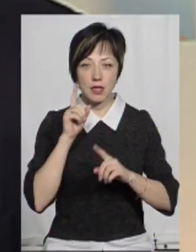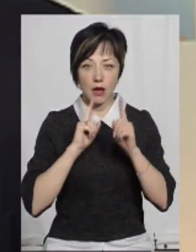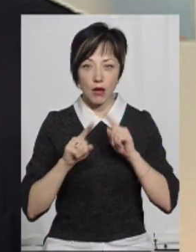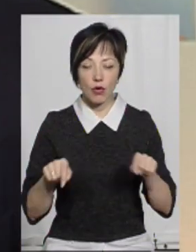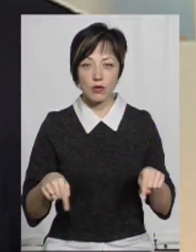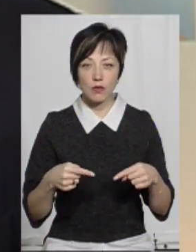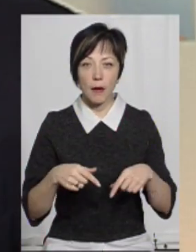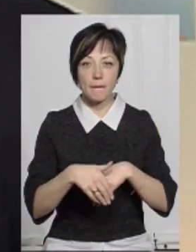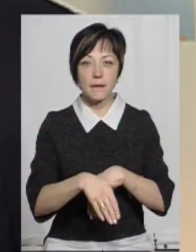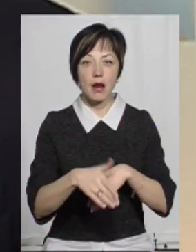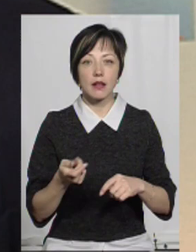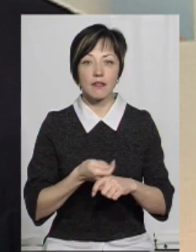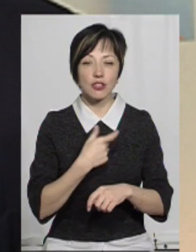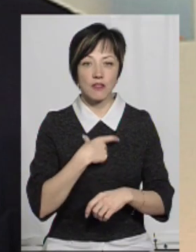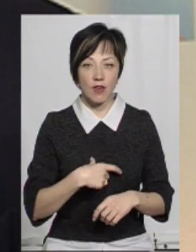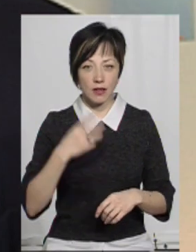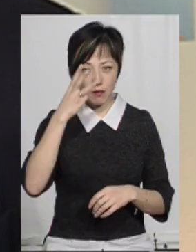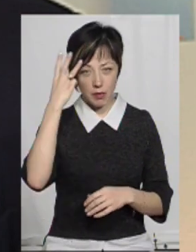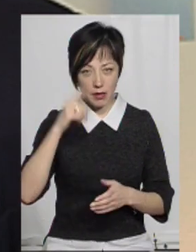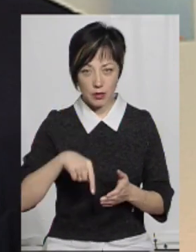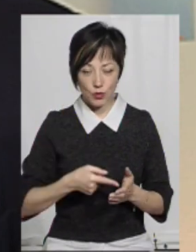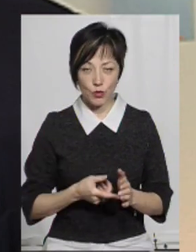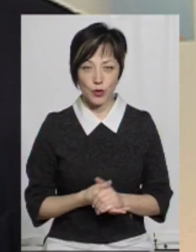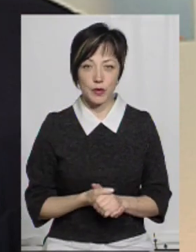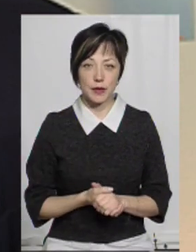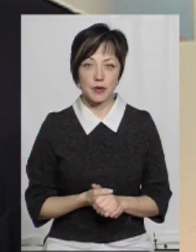організовувала парад вишиванки Хмельницького.